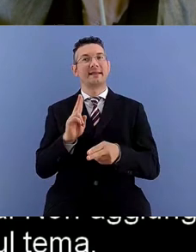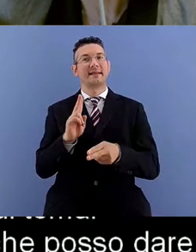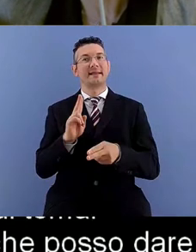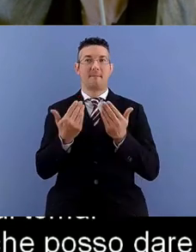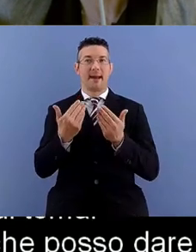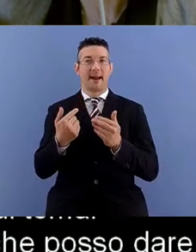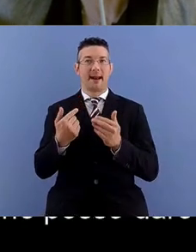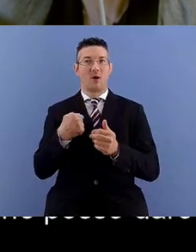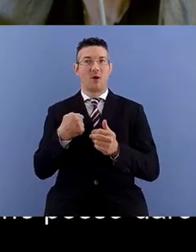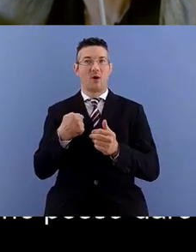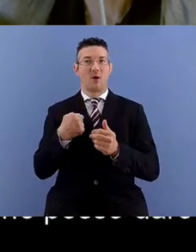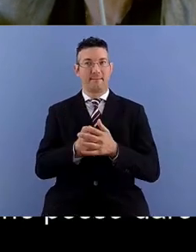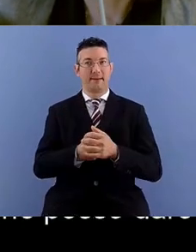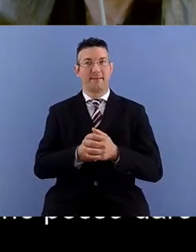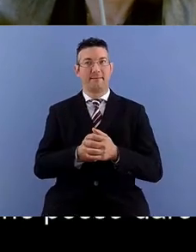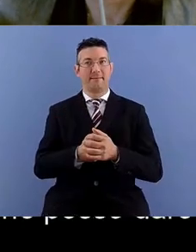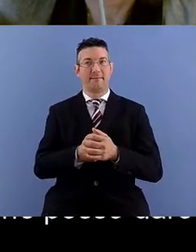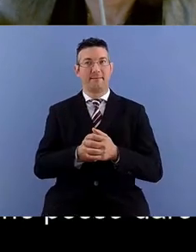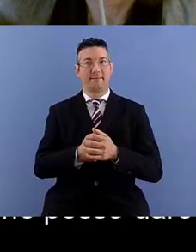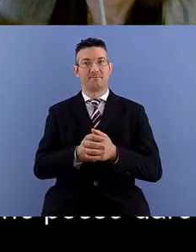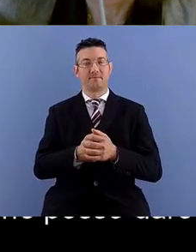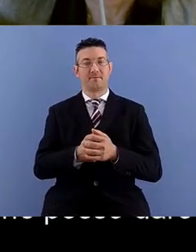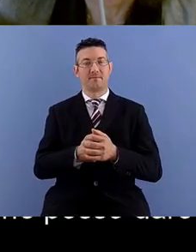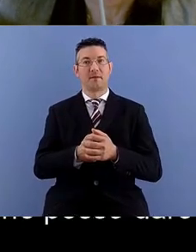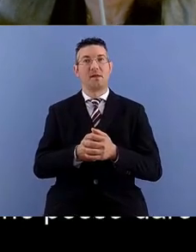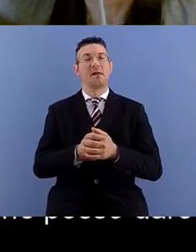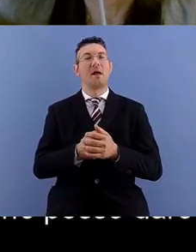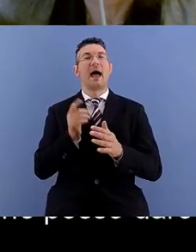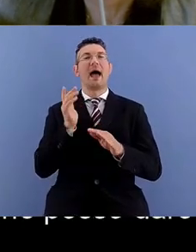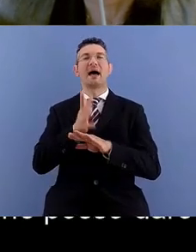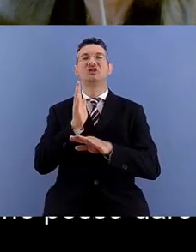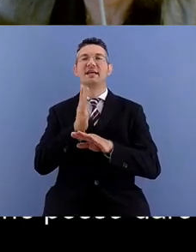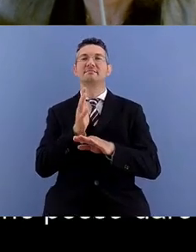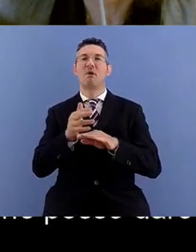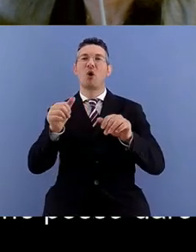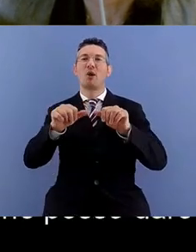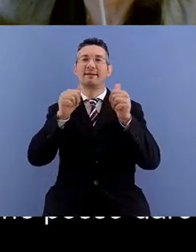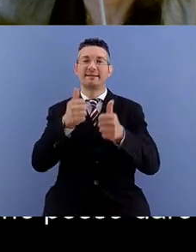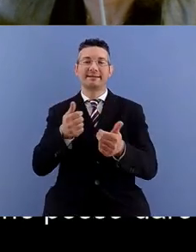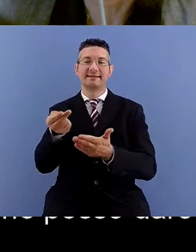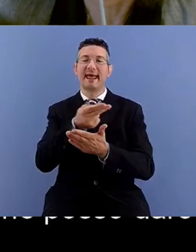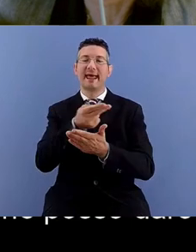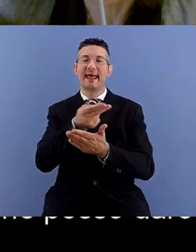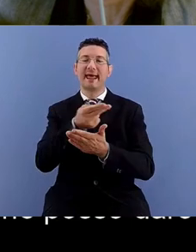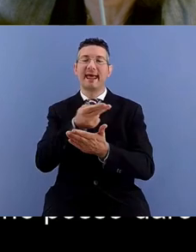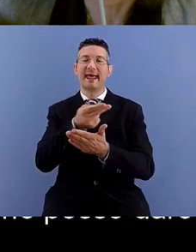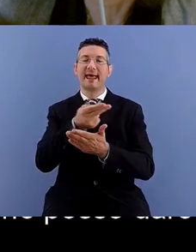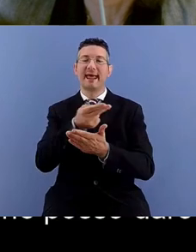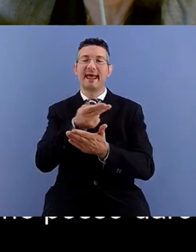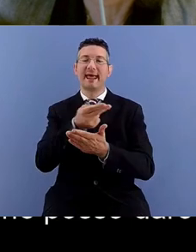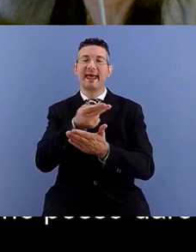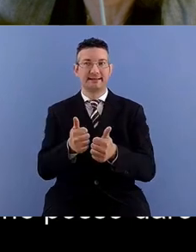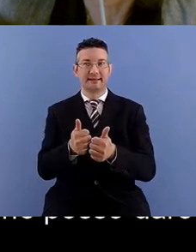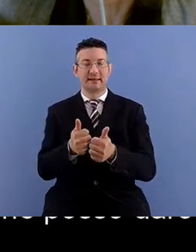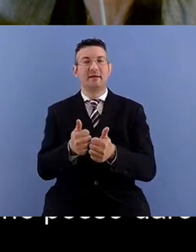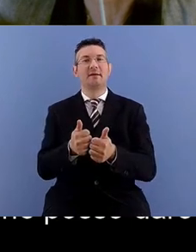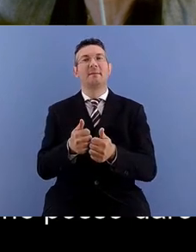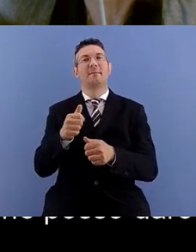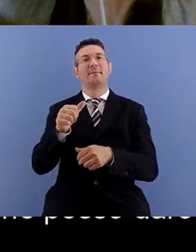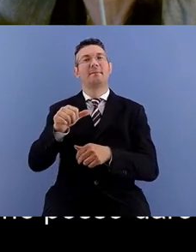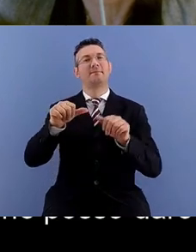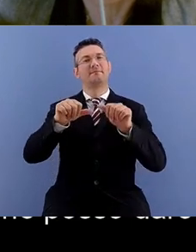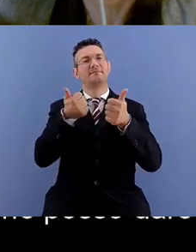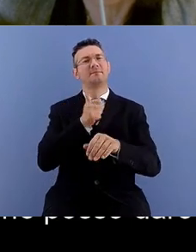Poi accessible design troviamo questa espressione per la prima volta nella